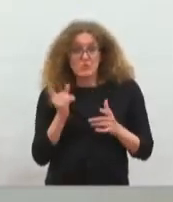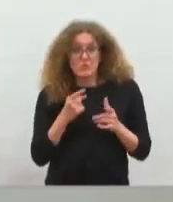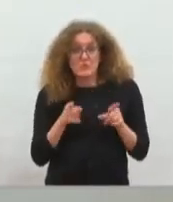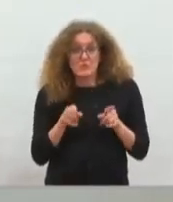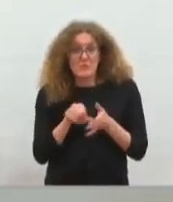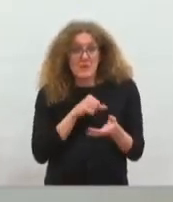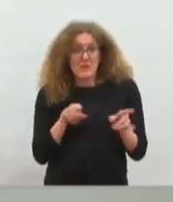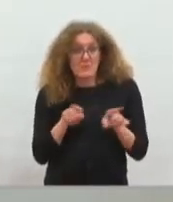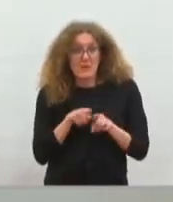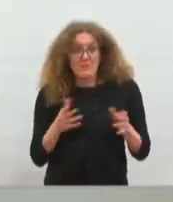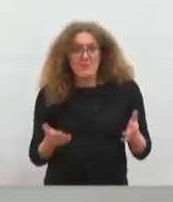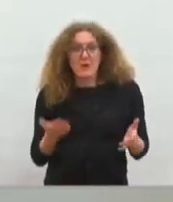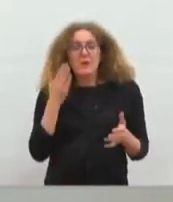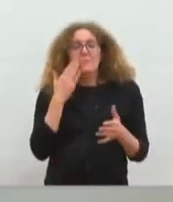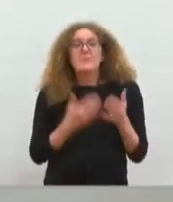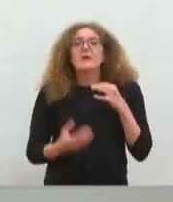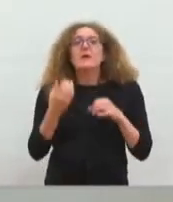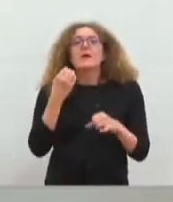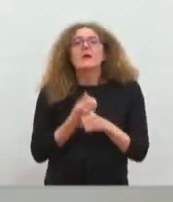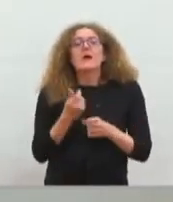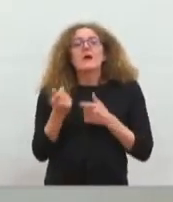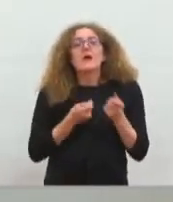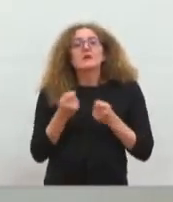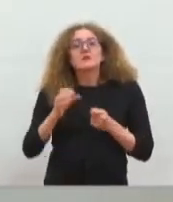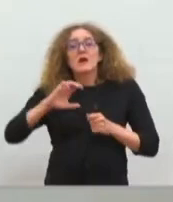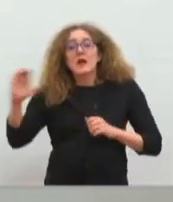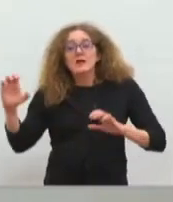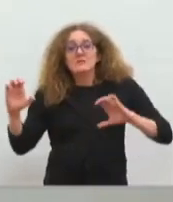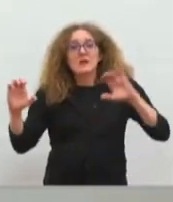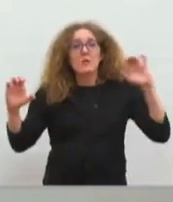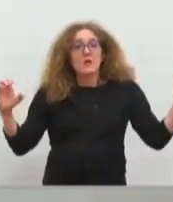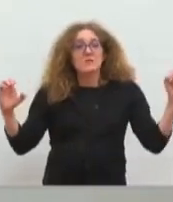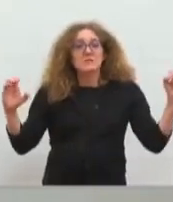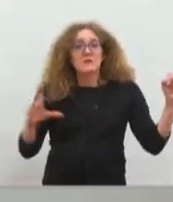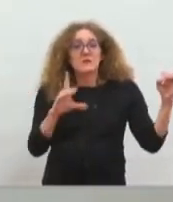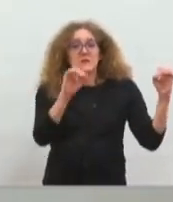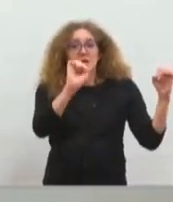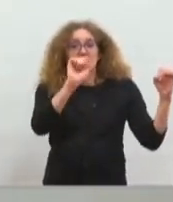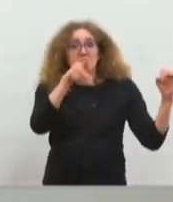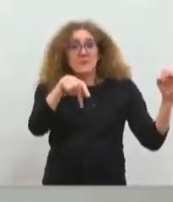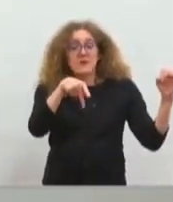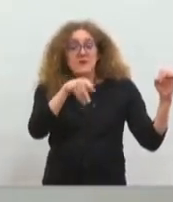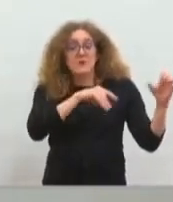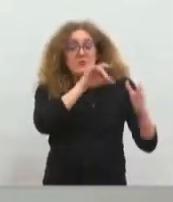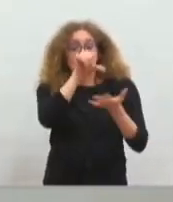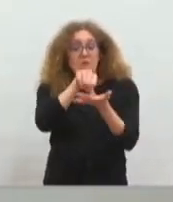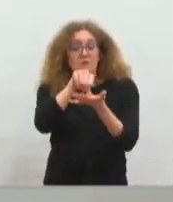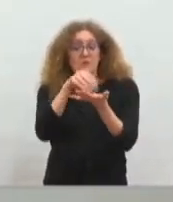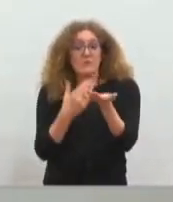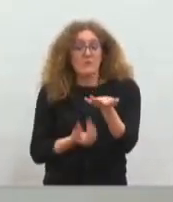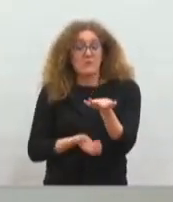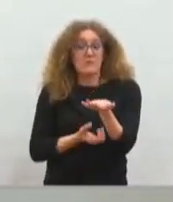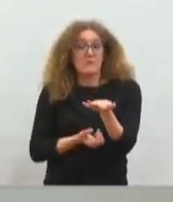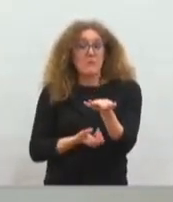une régie sur l'est et l'ouest et une despée sur le centre, cela signifierait que nous